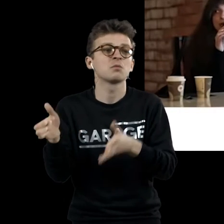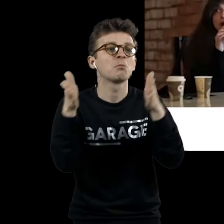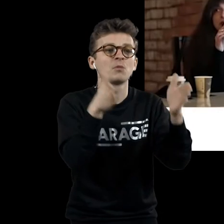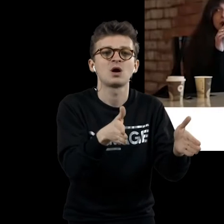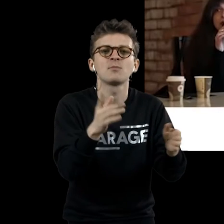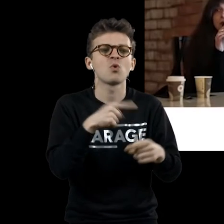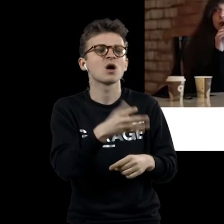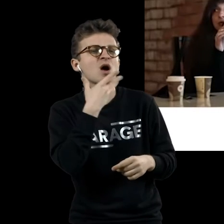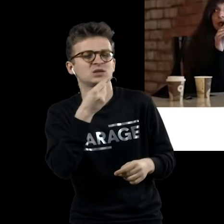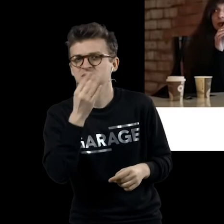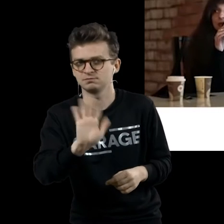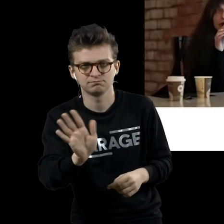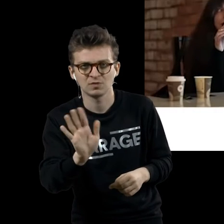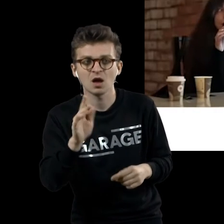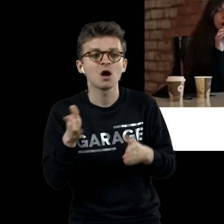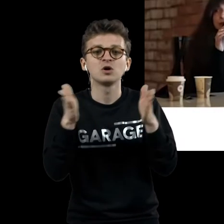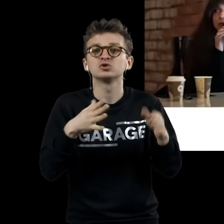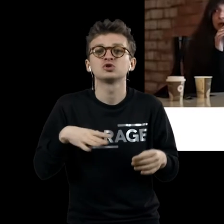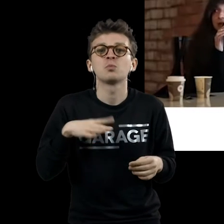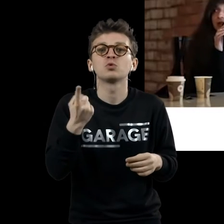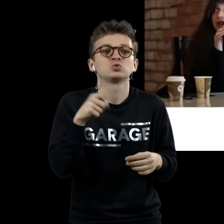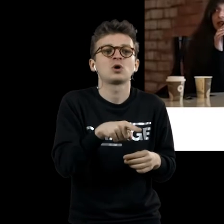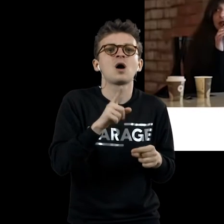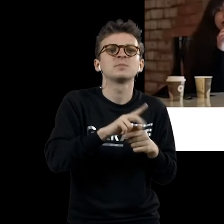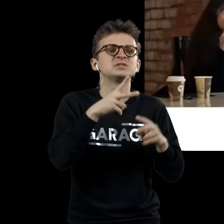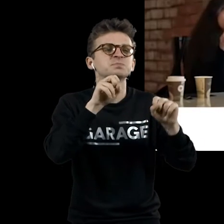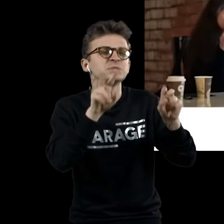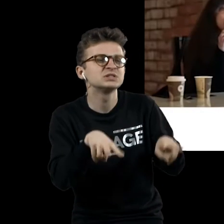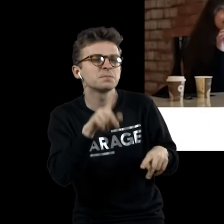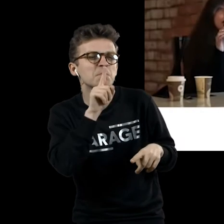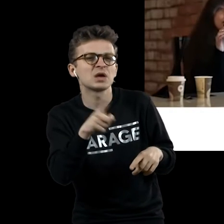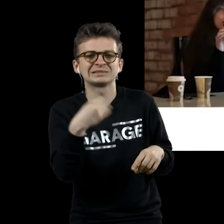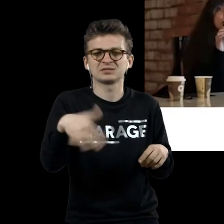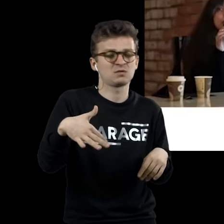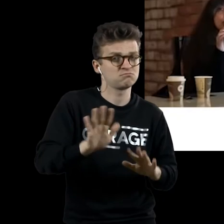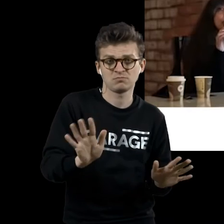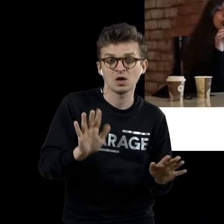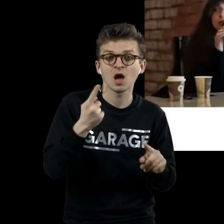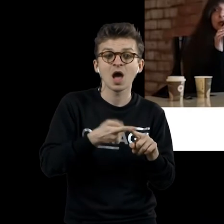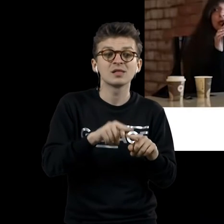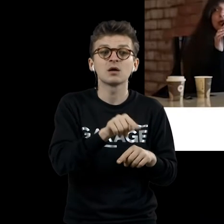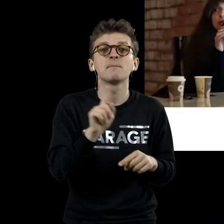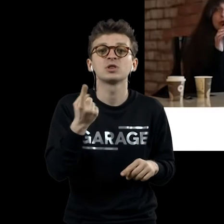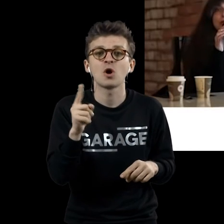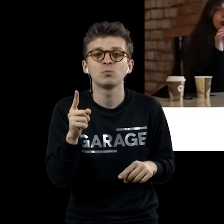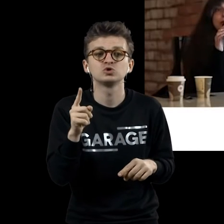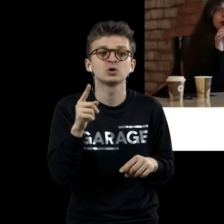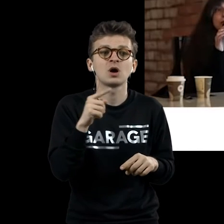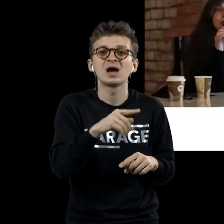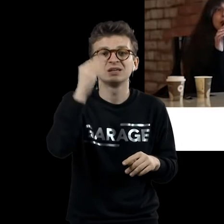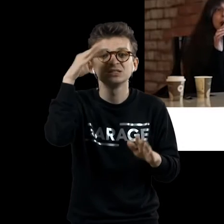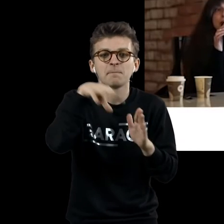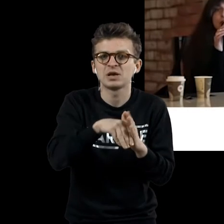что он очень красив, не потому, что он обладает какой-то своеобразной эстетической ценностью, и потому, что он абсолютно ничего не